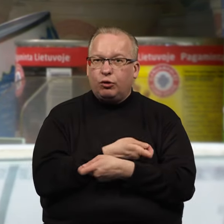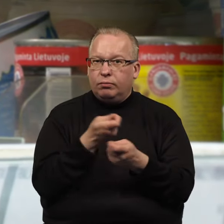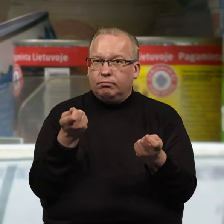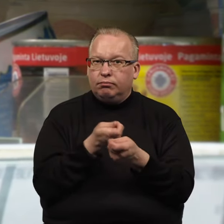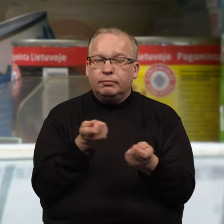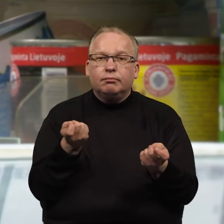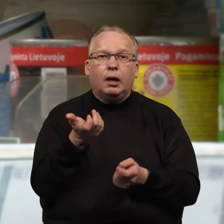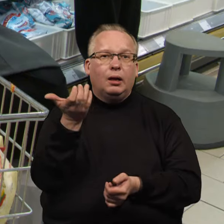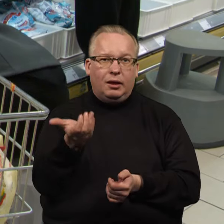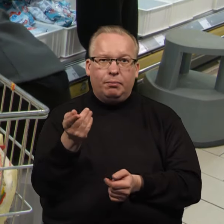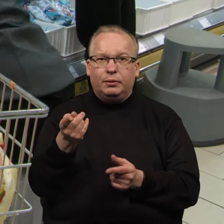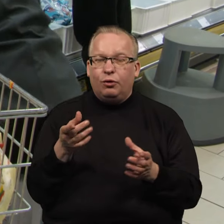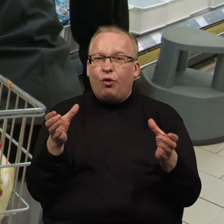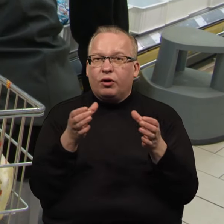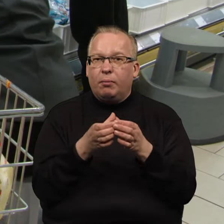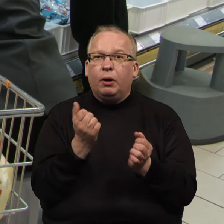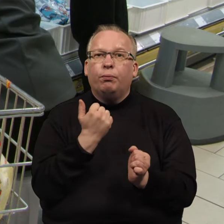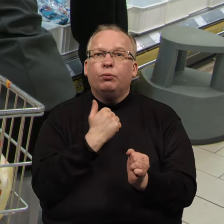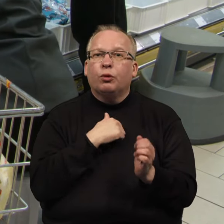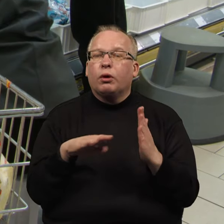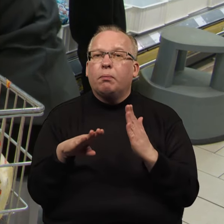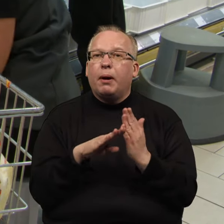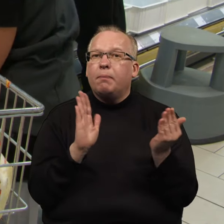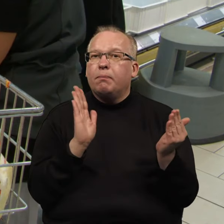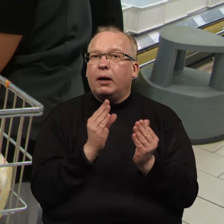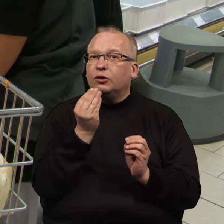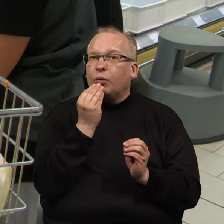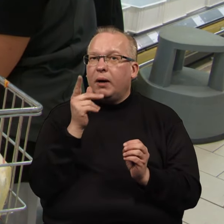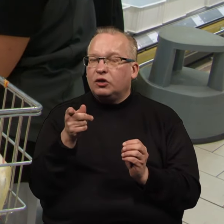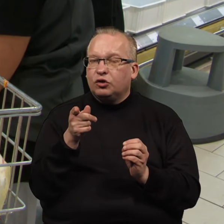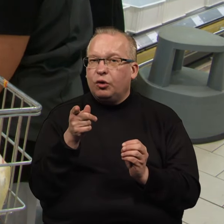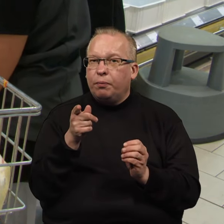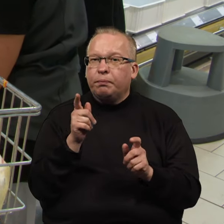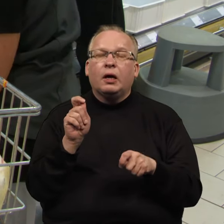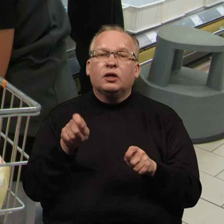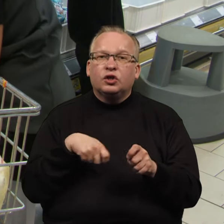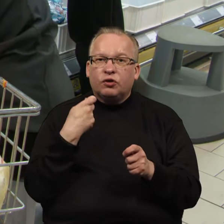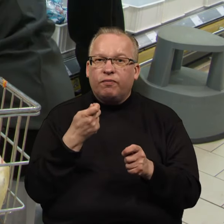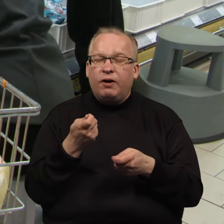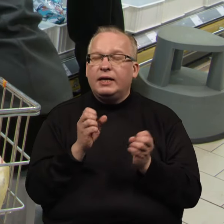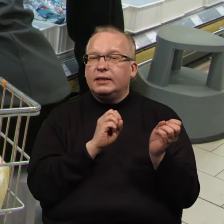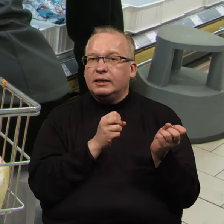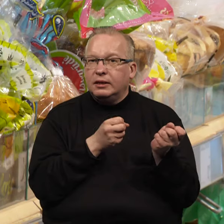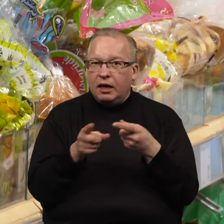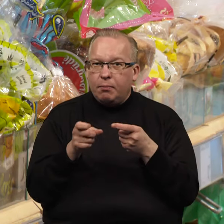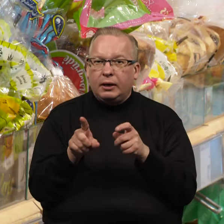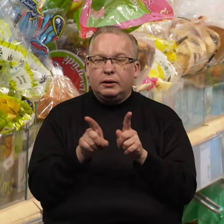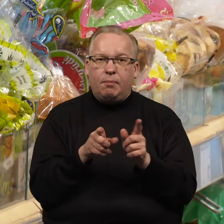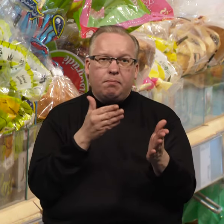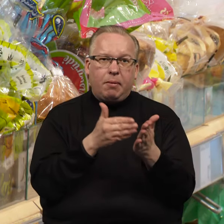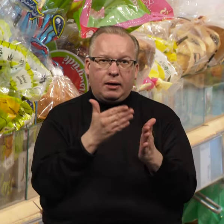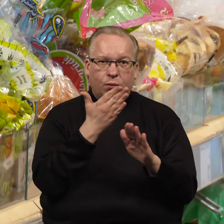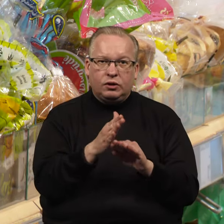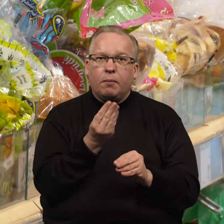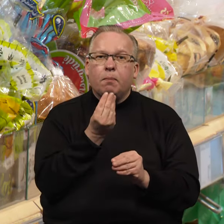labdaros organizacijoms. Tai turėtų padėti mažinti maisto švaistymą ir skatinti saugų labdarai bei paramai skirto